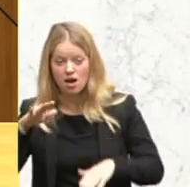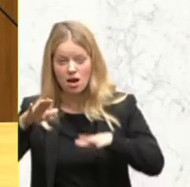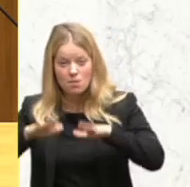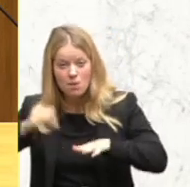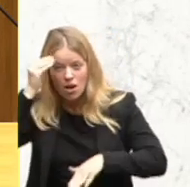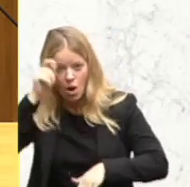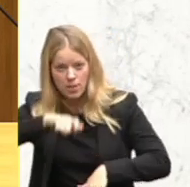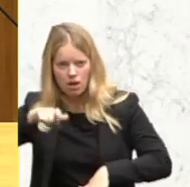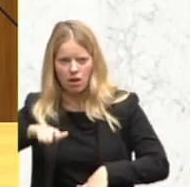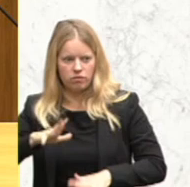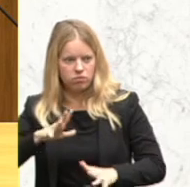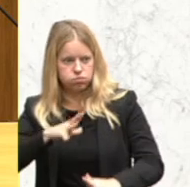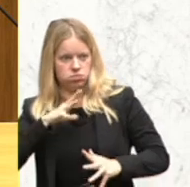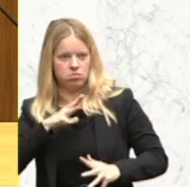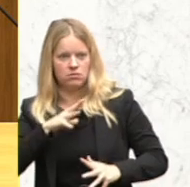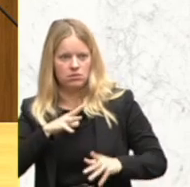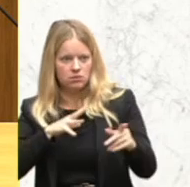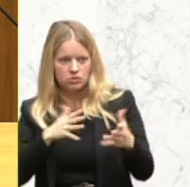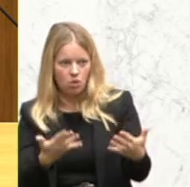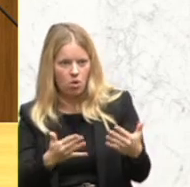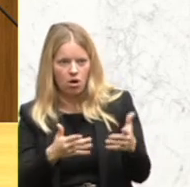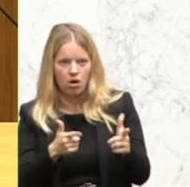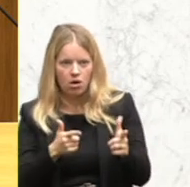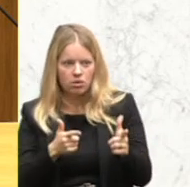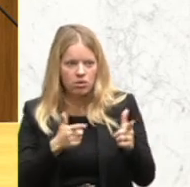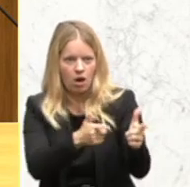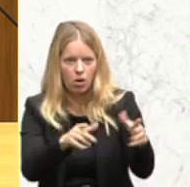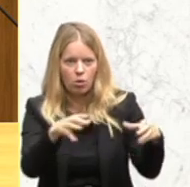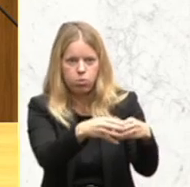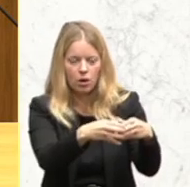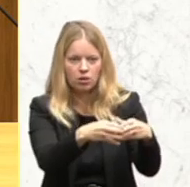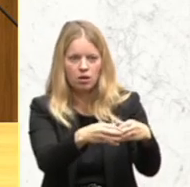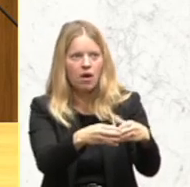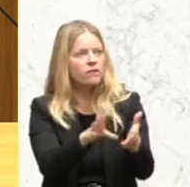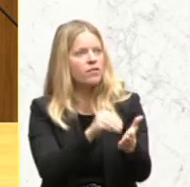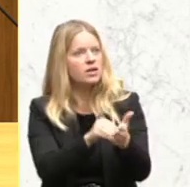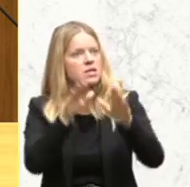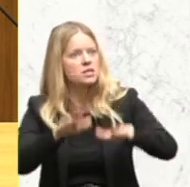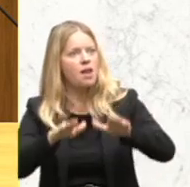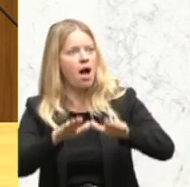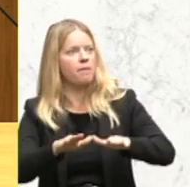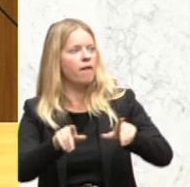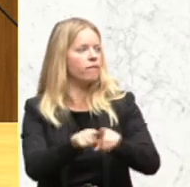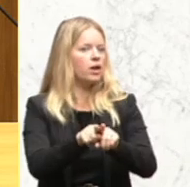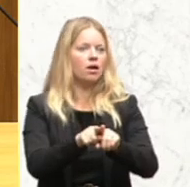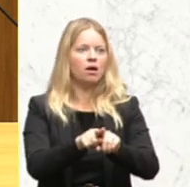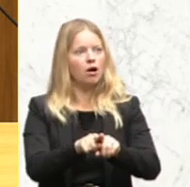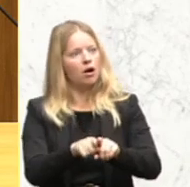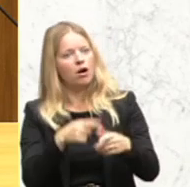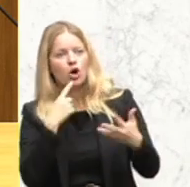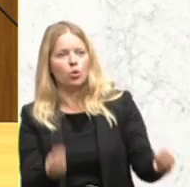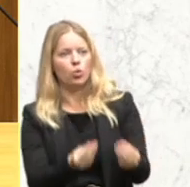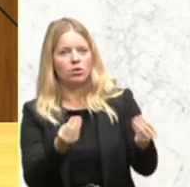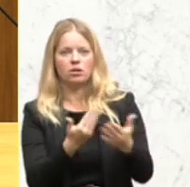Terrorgruppen den Islam als Rechtfertigung für ihre Kralltaten missbrauchen. Wenn wir hier in der